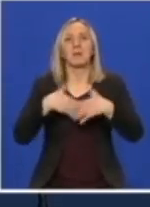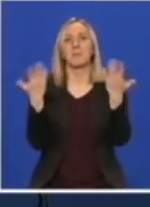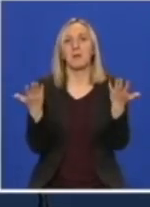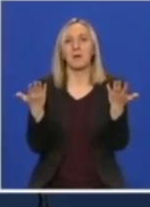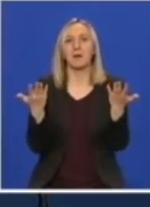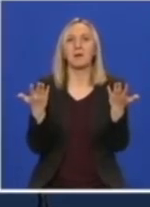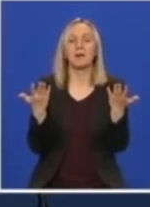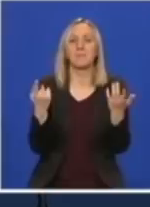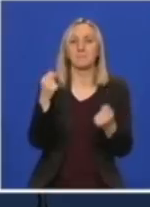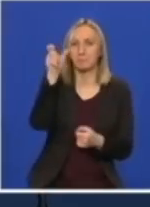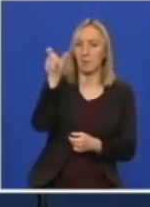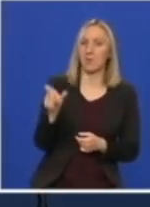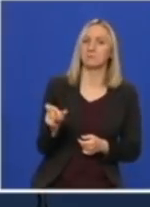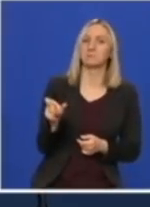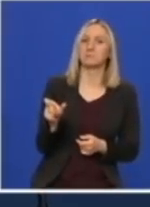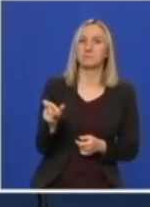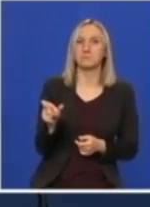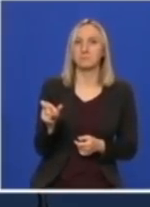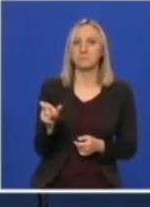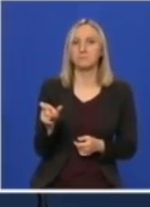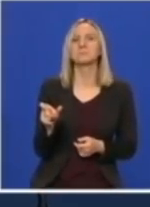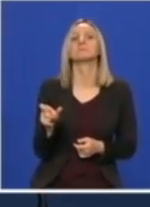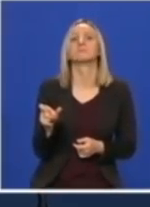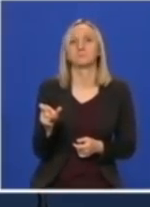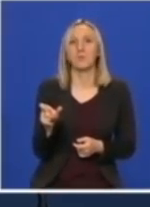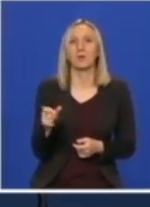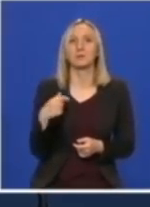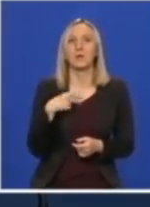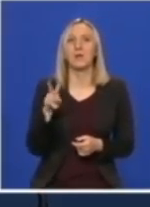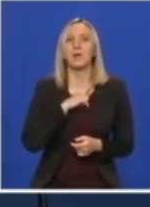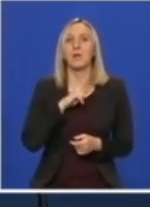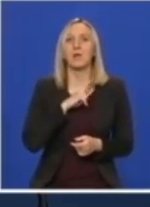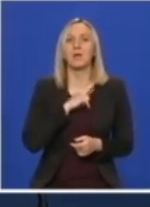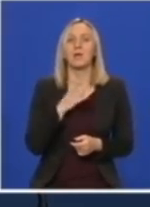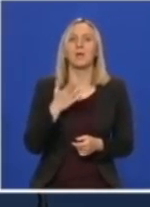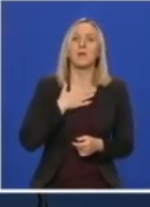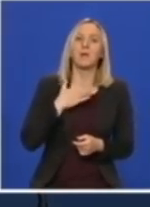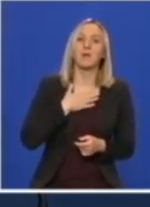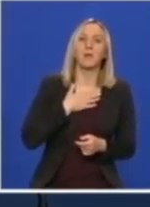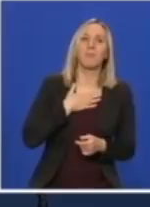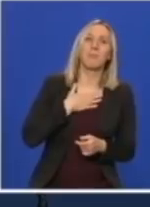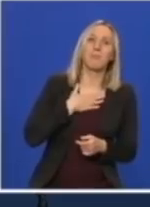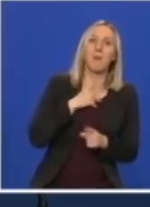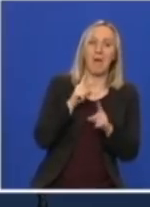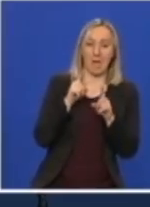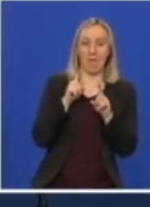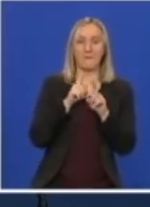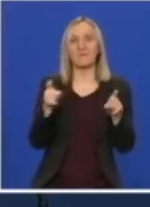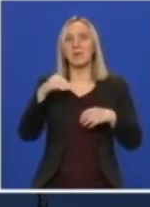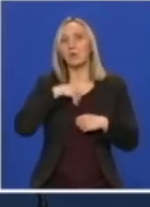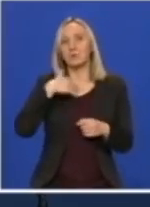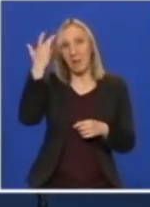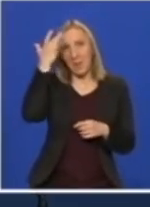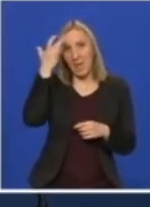bi osoba bila u nekom inkubacijenom periodu i onda izbacivala prozrukovača direktno u tu masku, pa